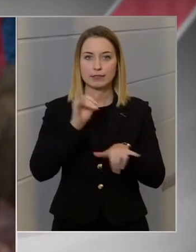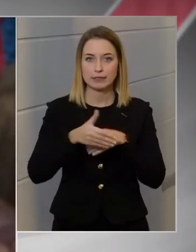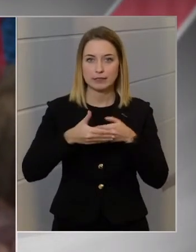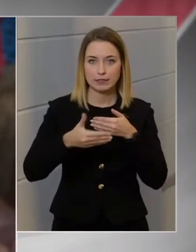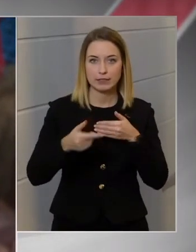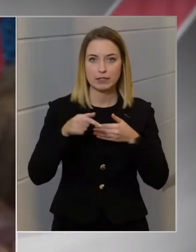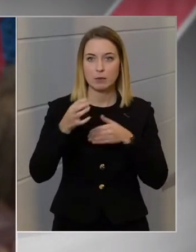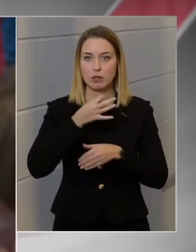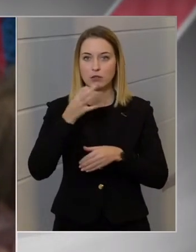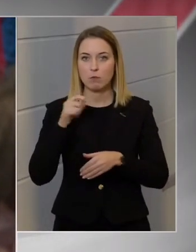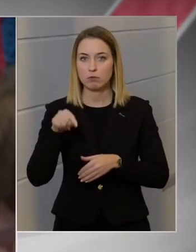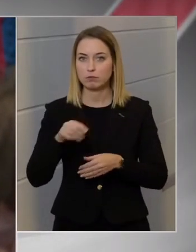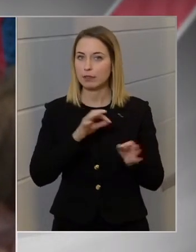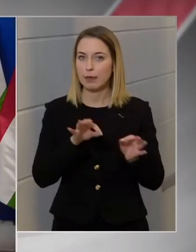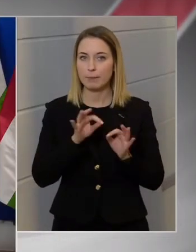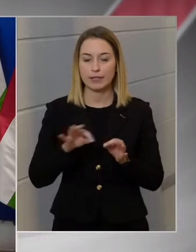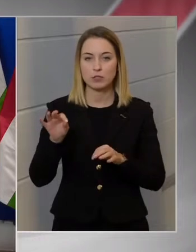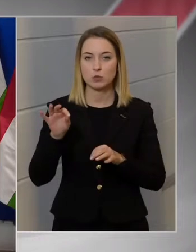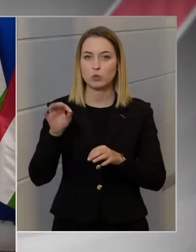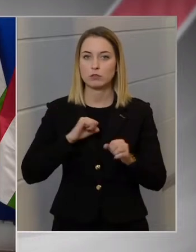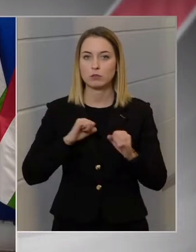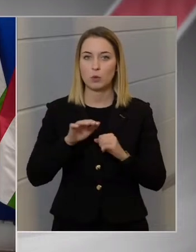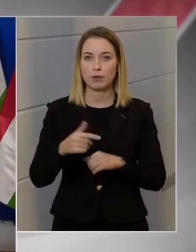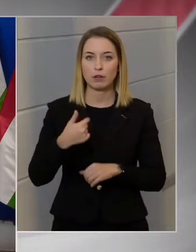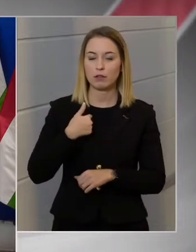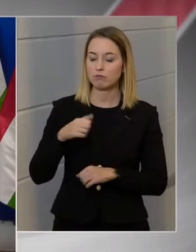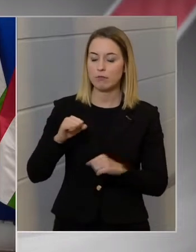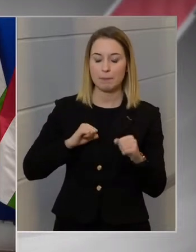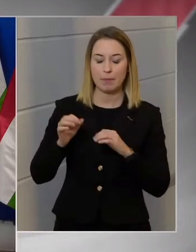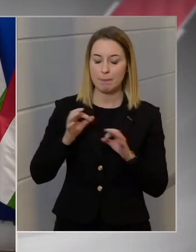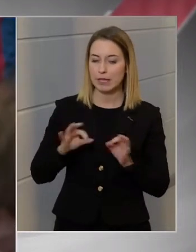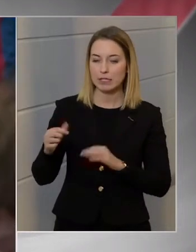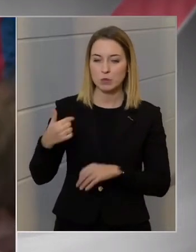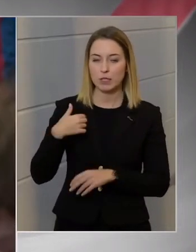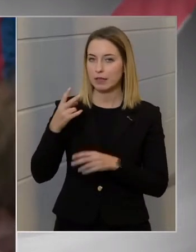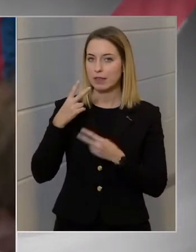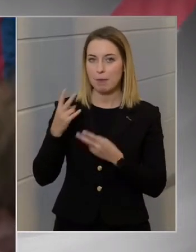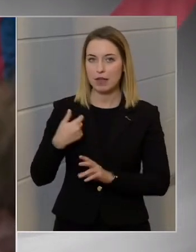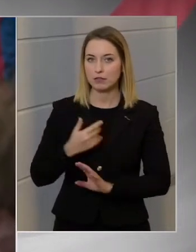ezekben a napokban nem készült a kormány számára ilyen felmérés. Én nem láttam ilyen közöntést.